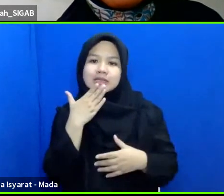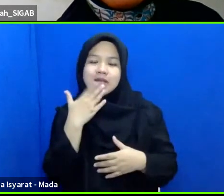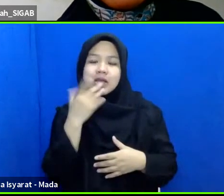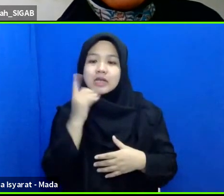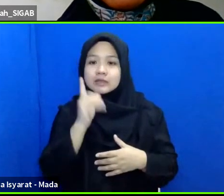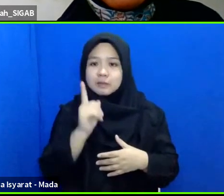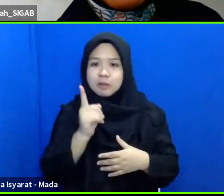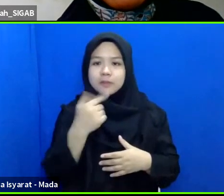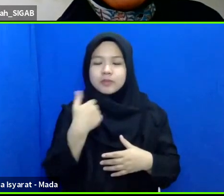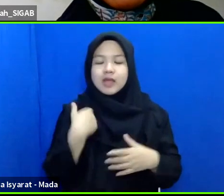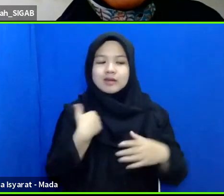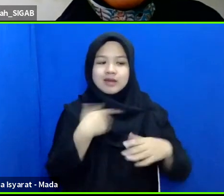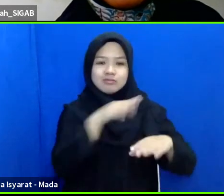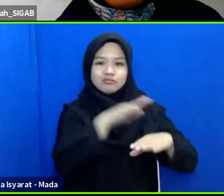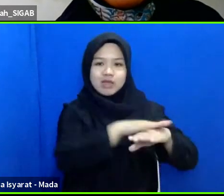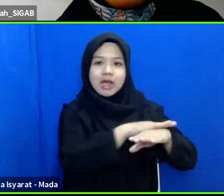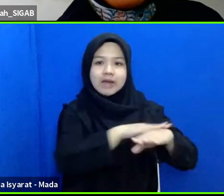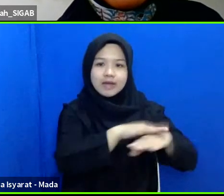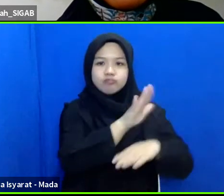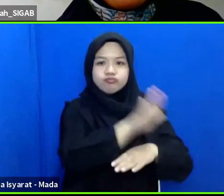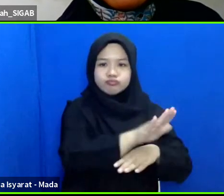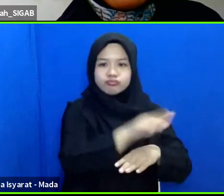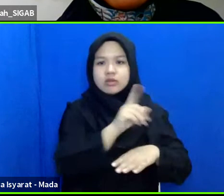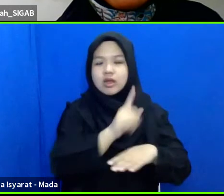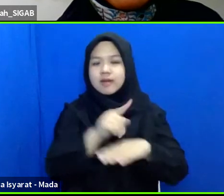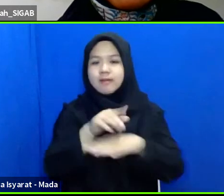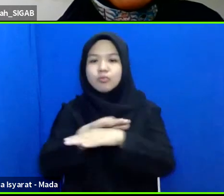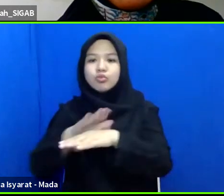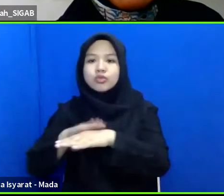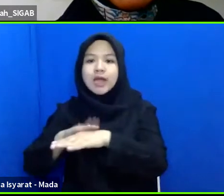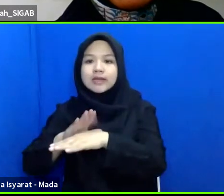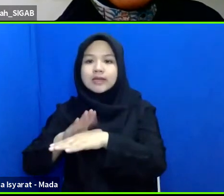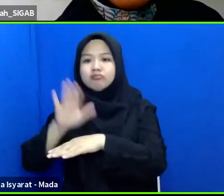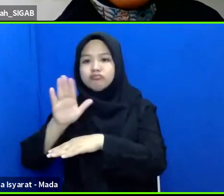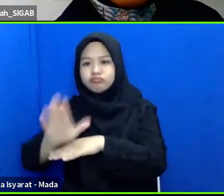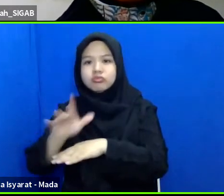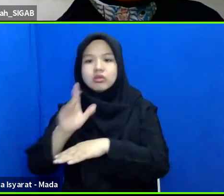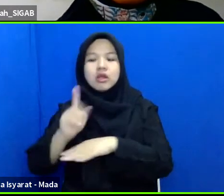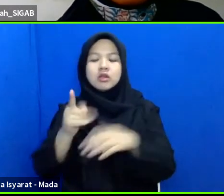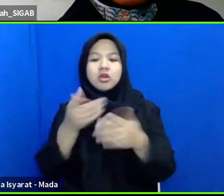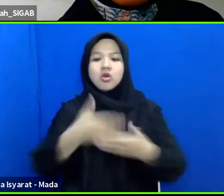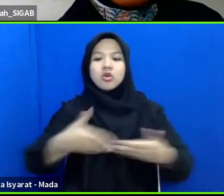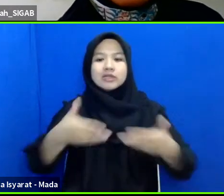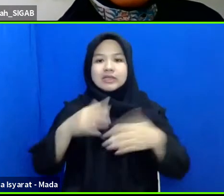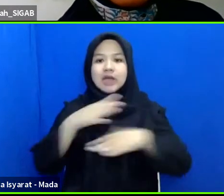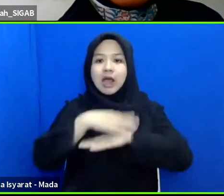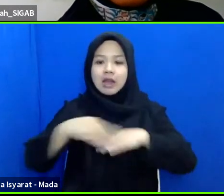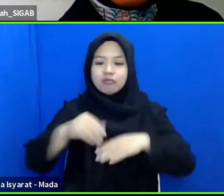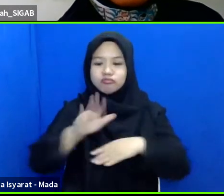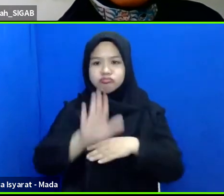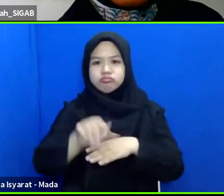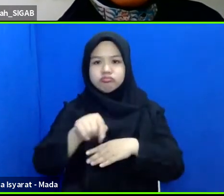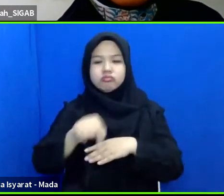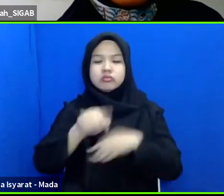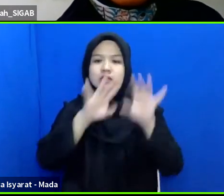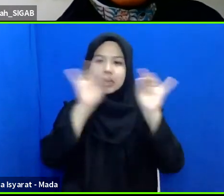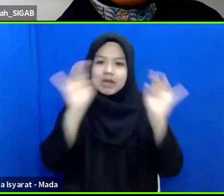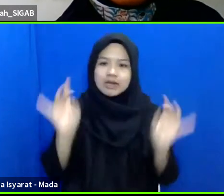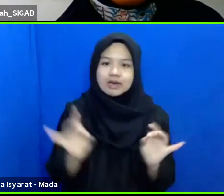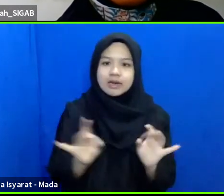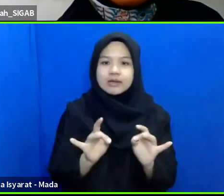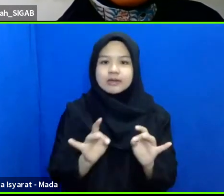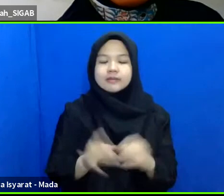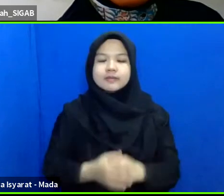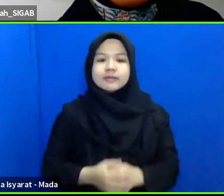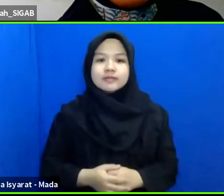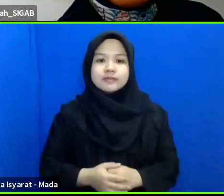ada adat istiadat ada budaya ada kondisi alamnya yang lain dan lain sebagainya nah